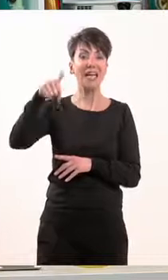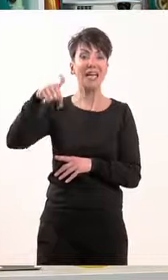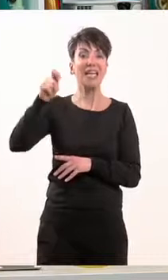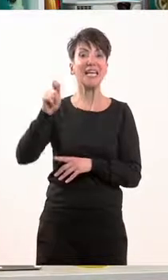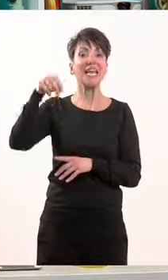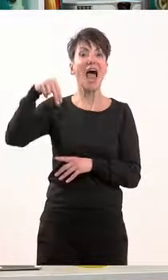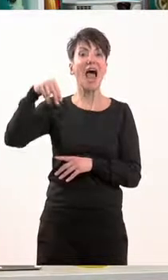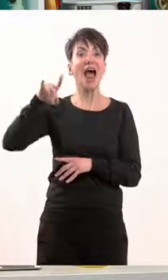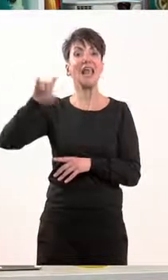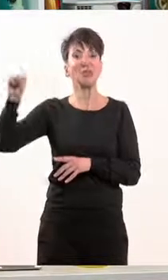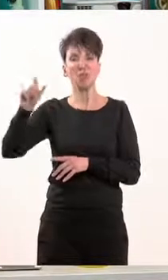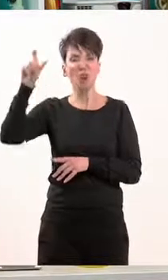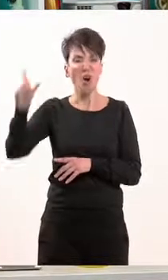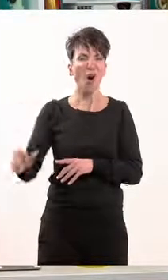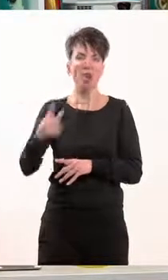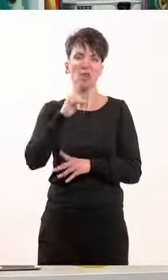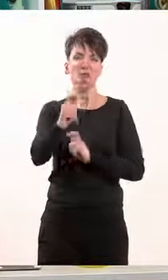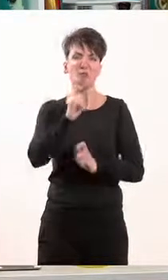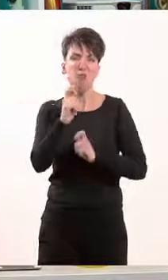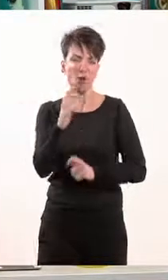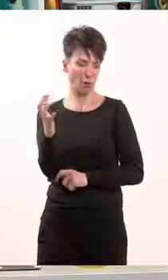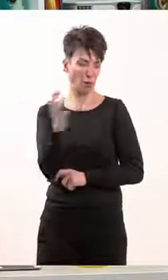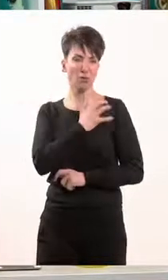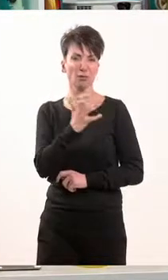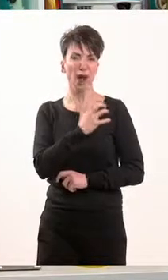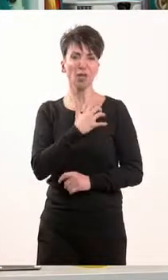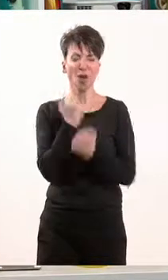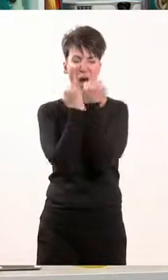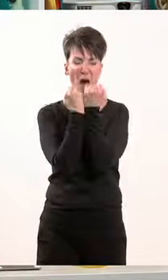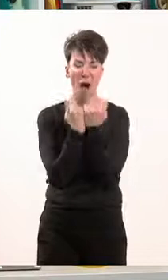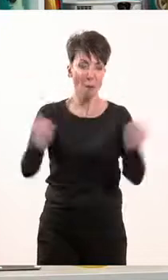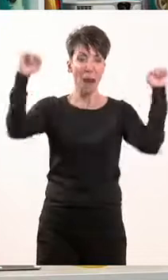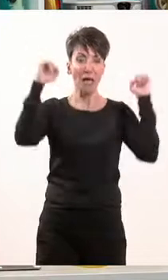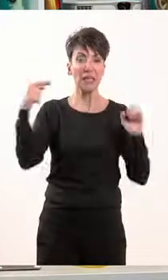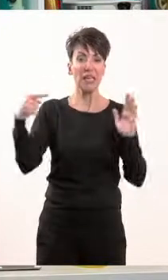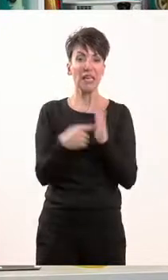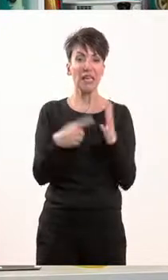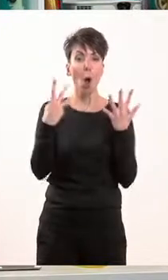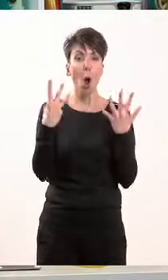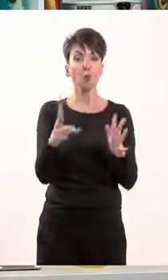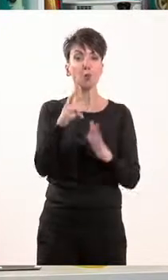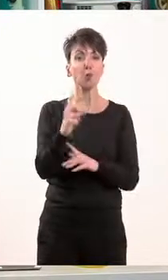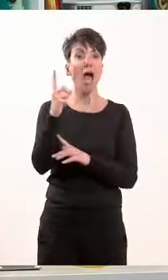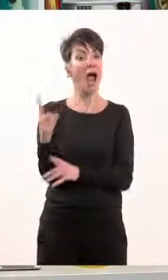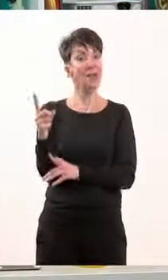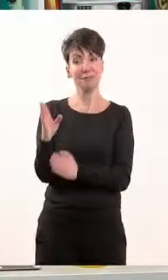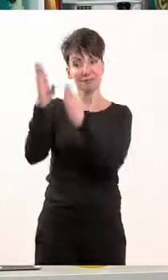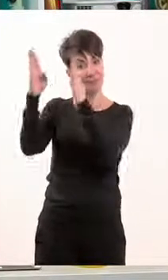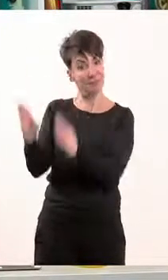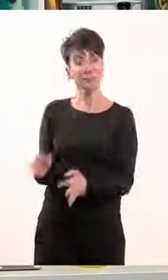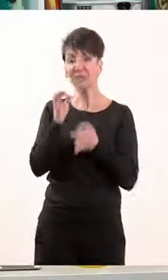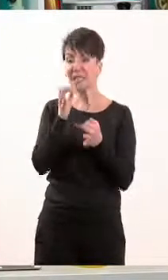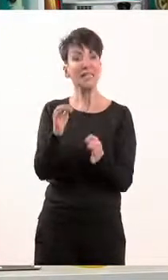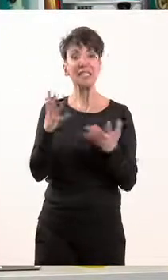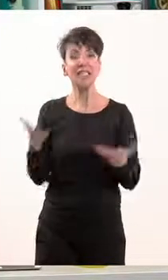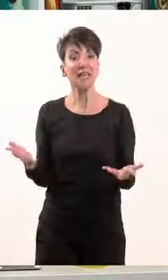φοβερού πολιτικού στρατηγού, οπλαρχηγού της Ελληνικής Επανάστασης του 1821, και να σας πω ότι